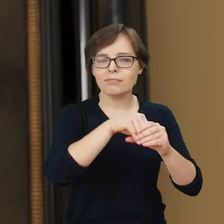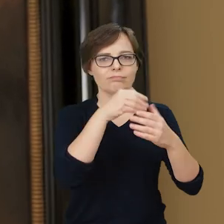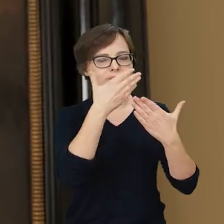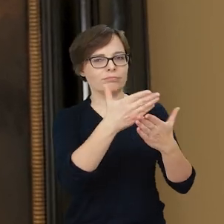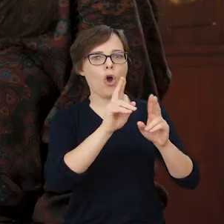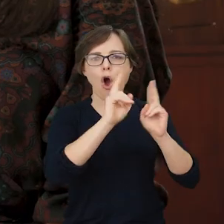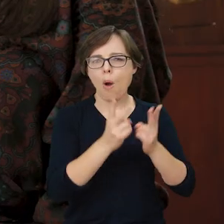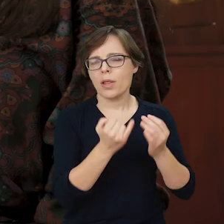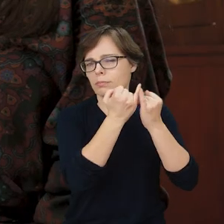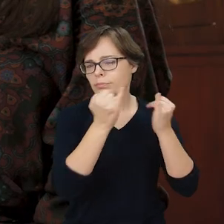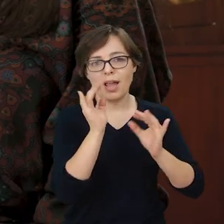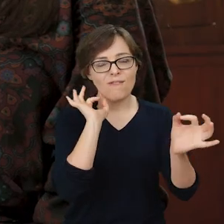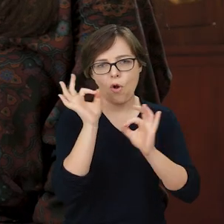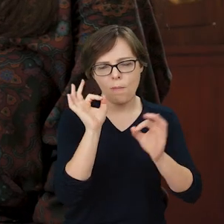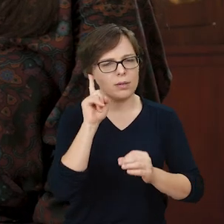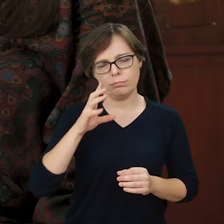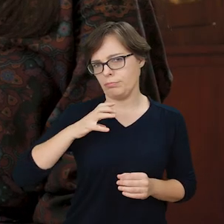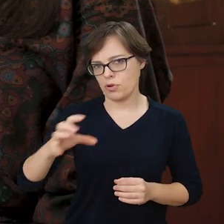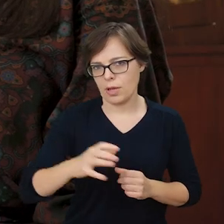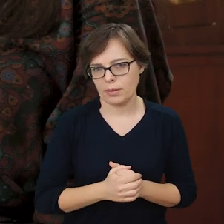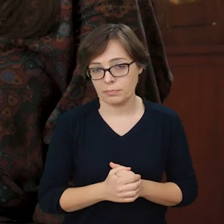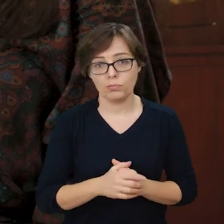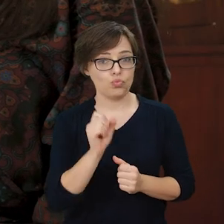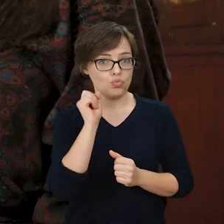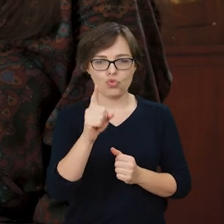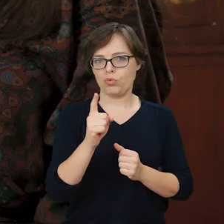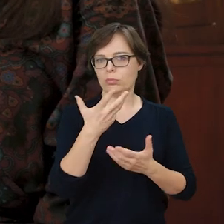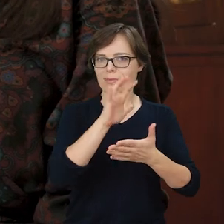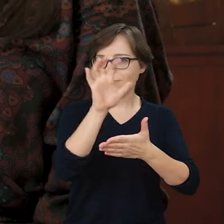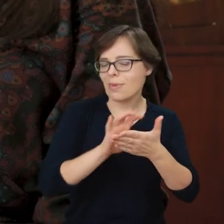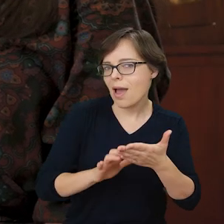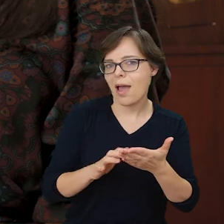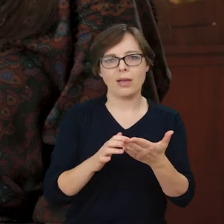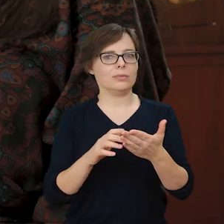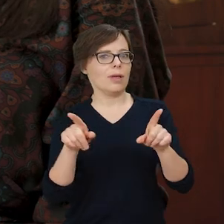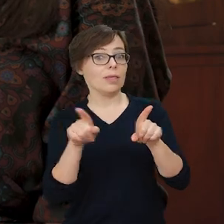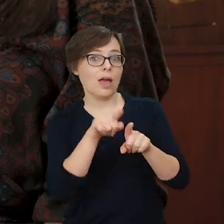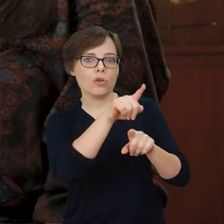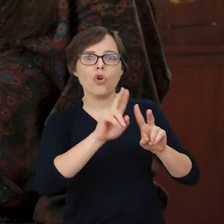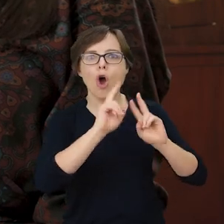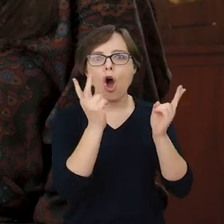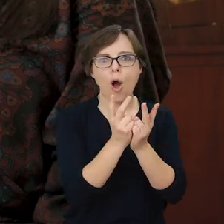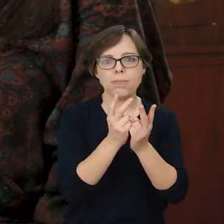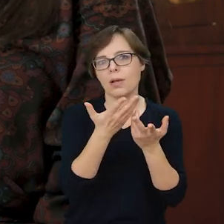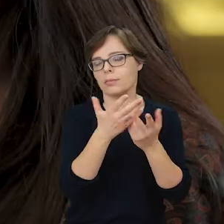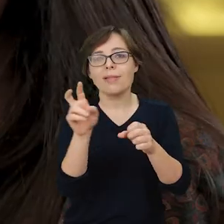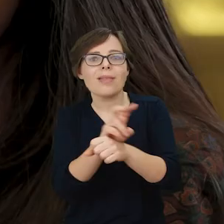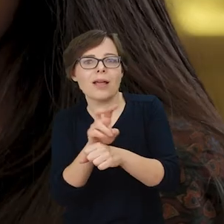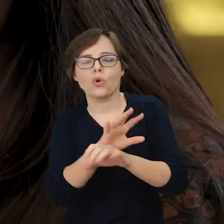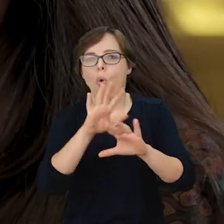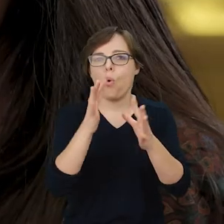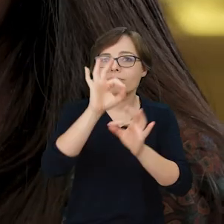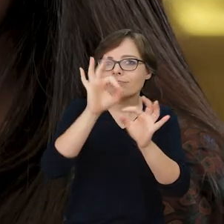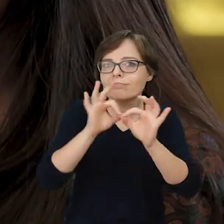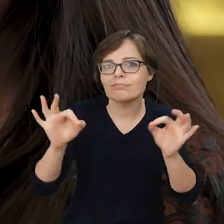Informacje o obiektach zgromadzone na tej stronie są bardzo bogate. Po pierwsze mamy tam informację tekstową, mamy dane